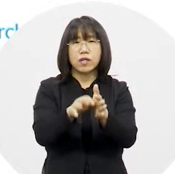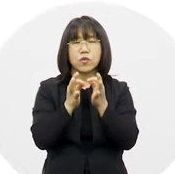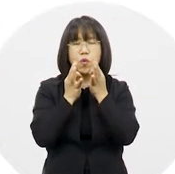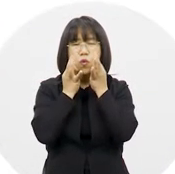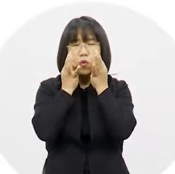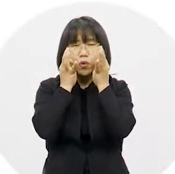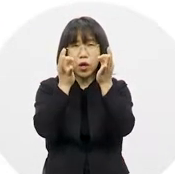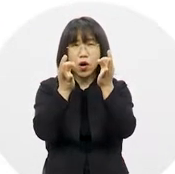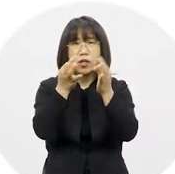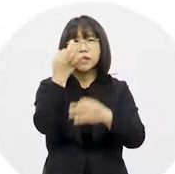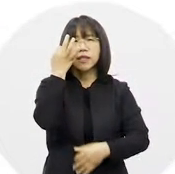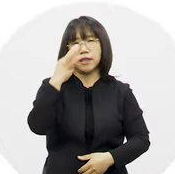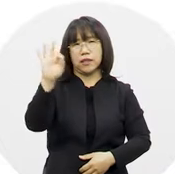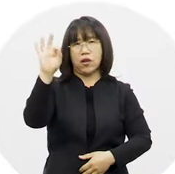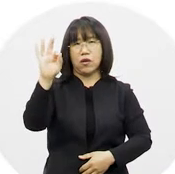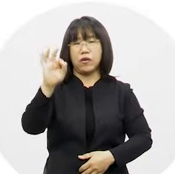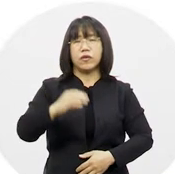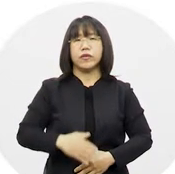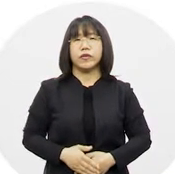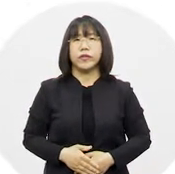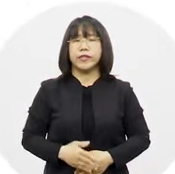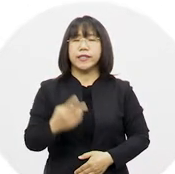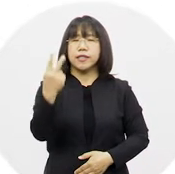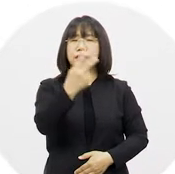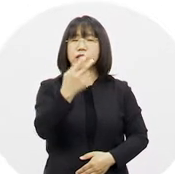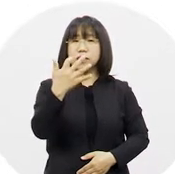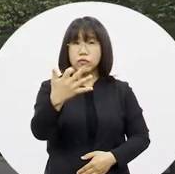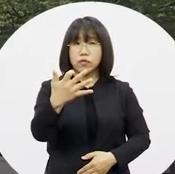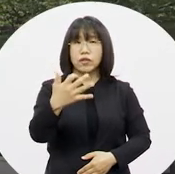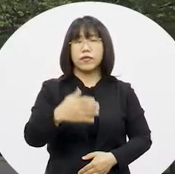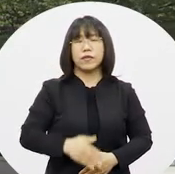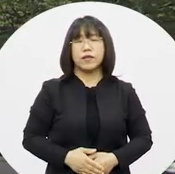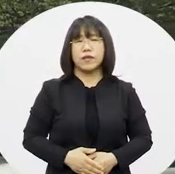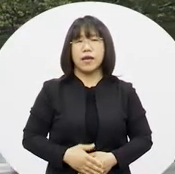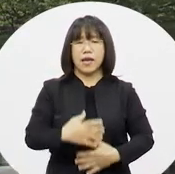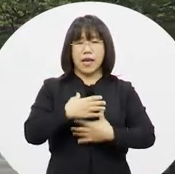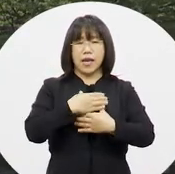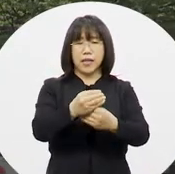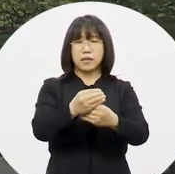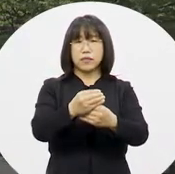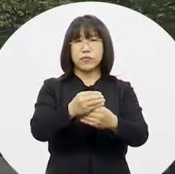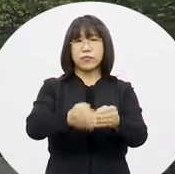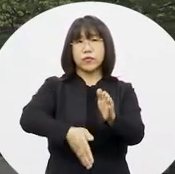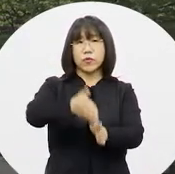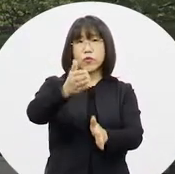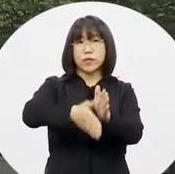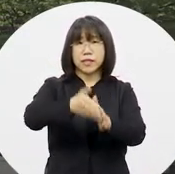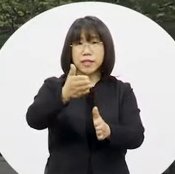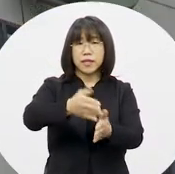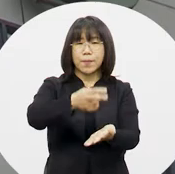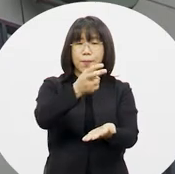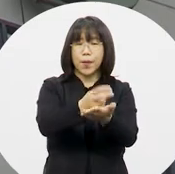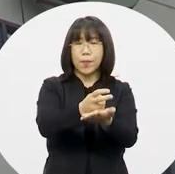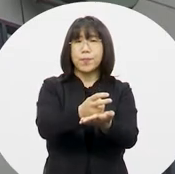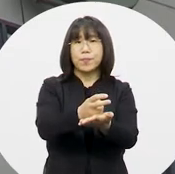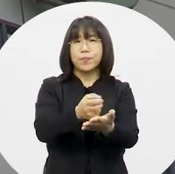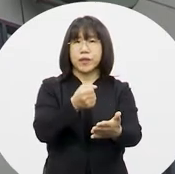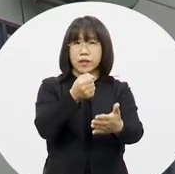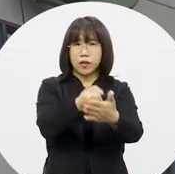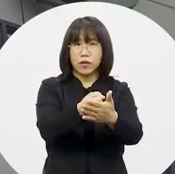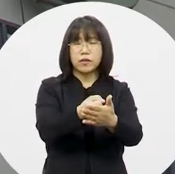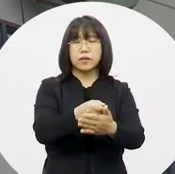도시임을 인정받는 것을 말합니다. 이에 강서구는 지난 2019년 안전도시 조례 제정을 시작으로